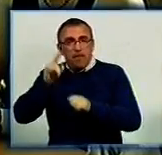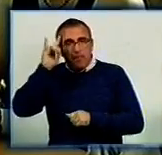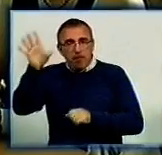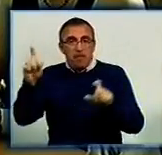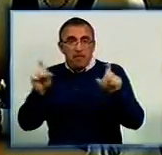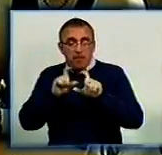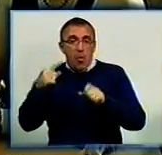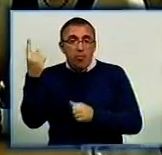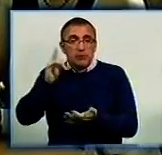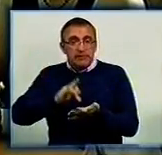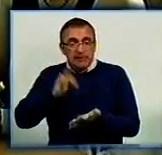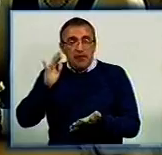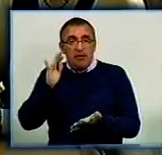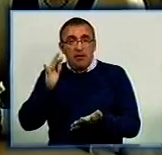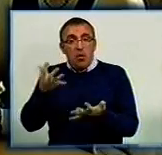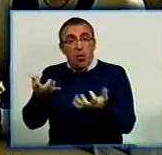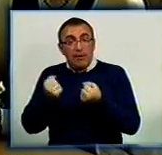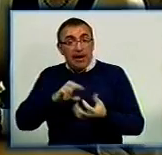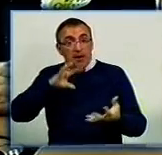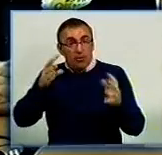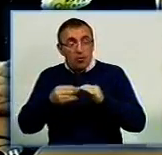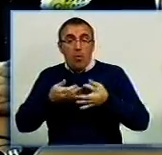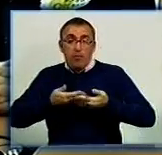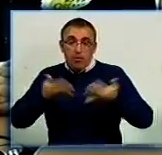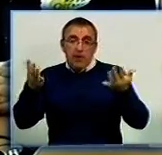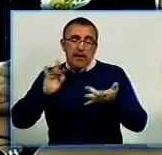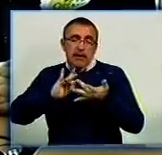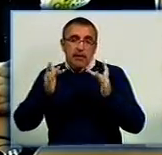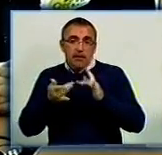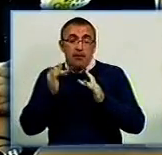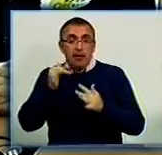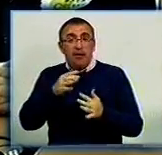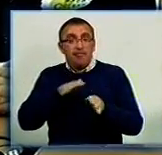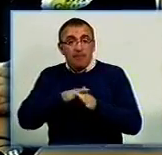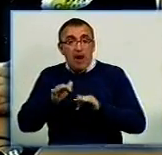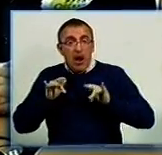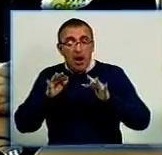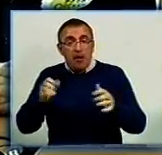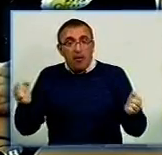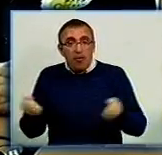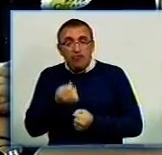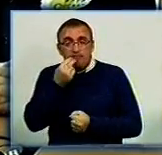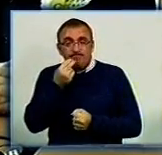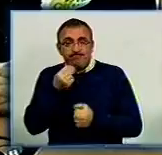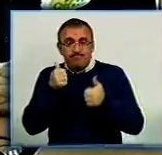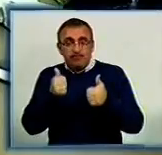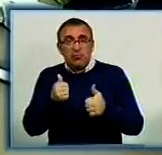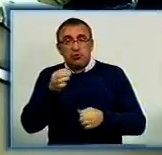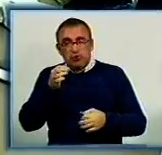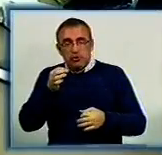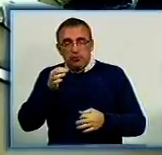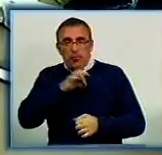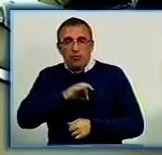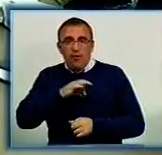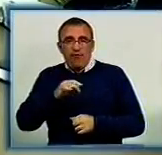супермаркети обласного центру. Отримані результати оприлюднять в інтернеті. Також проведуть акції на підтримку органічного споживання в навчальних закладах.